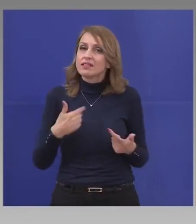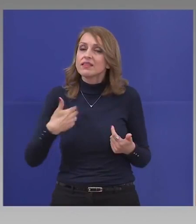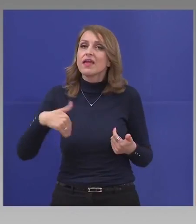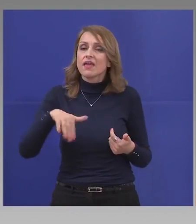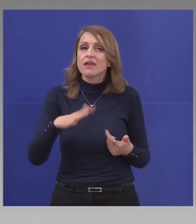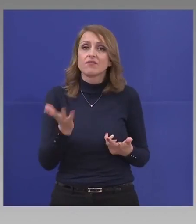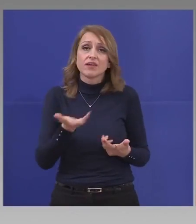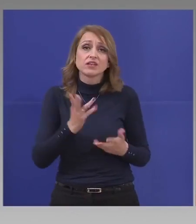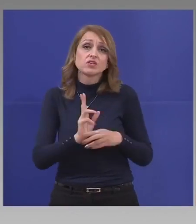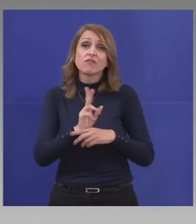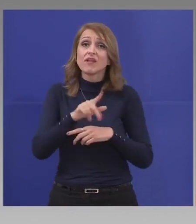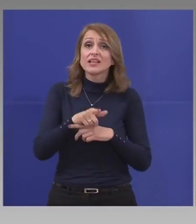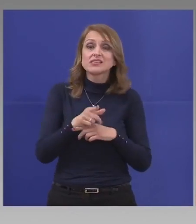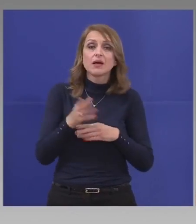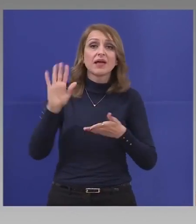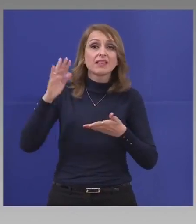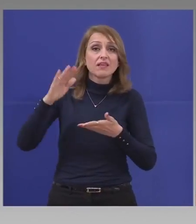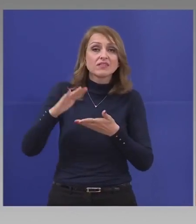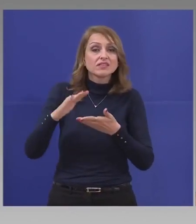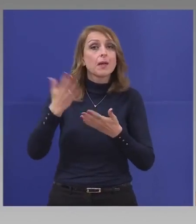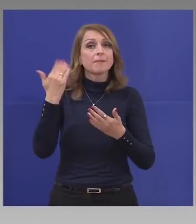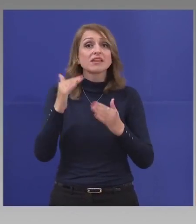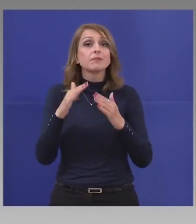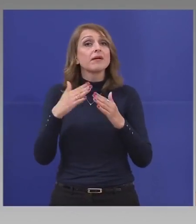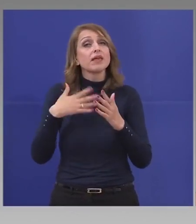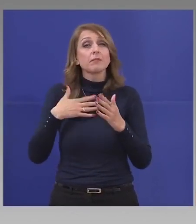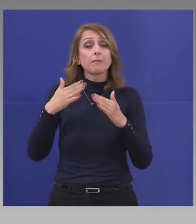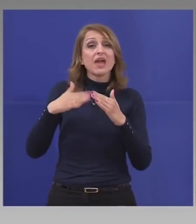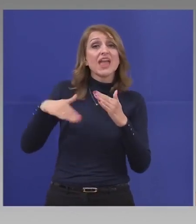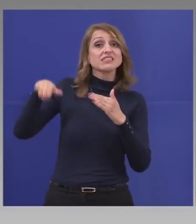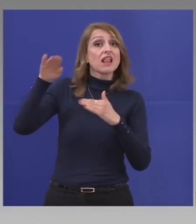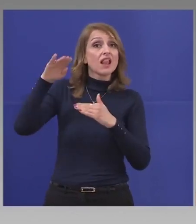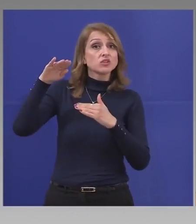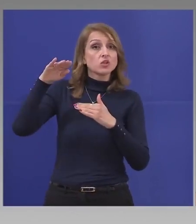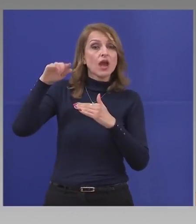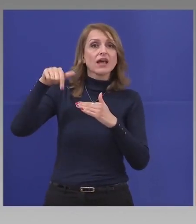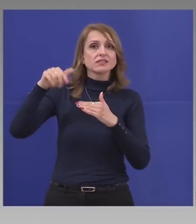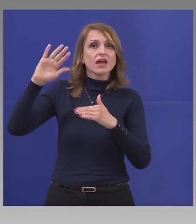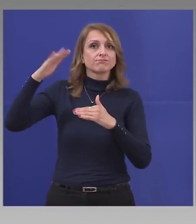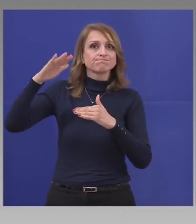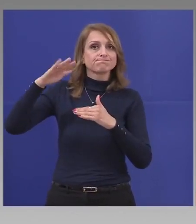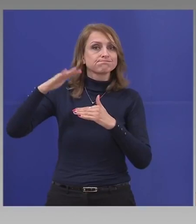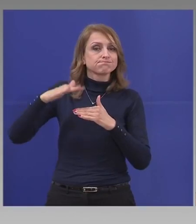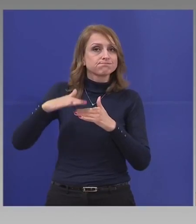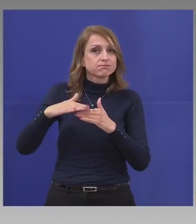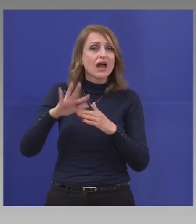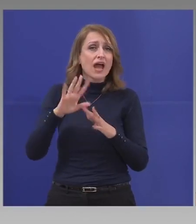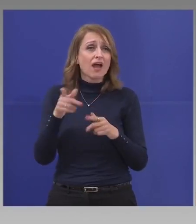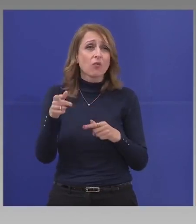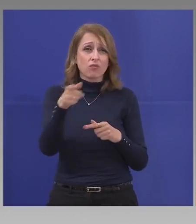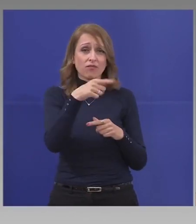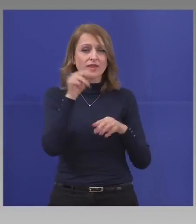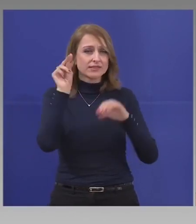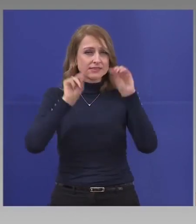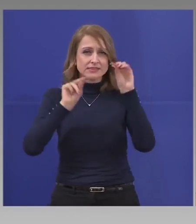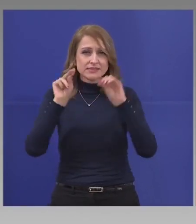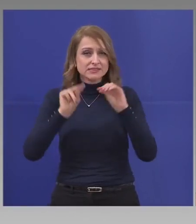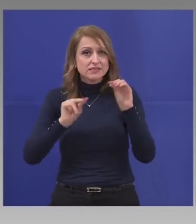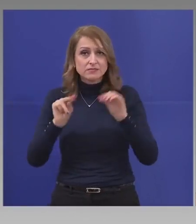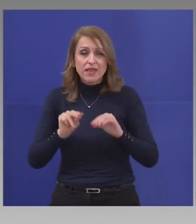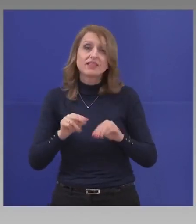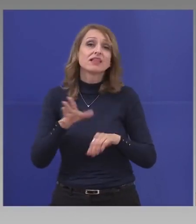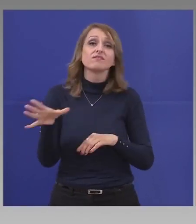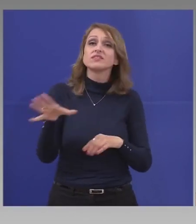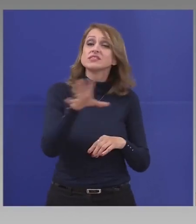дефицит. От бюджетна излишък ние вече влизаме на дефицит. Ако сметнете на всички лекари, ако тази криза